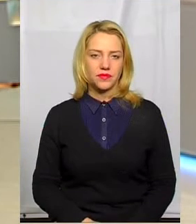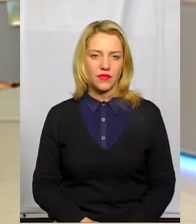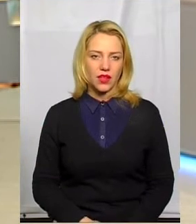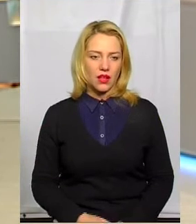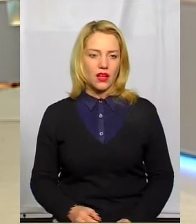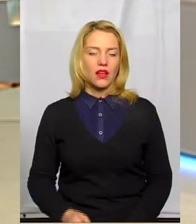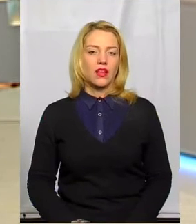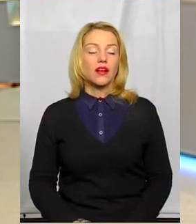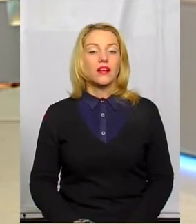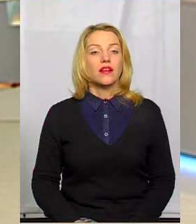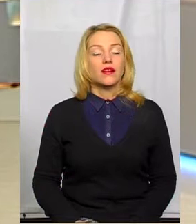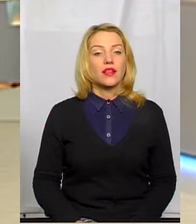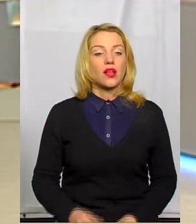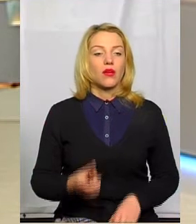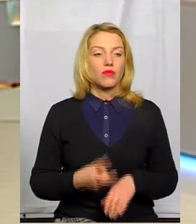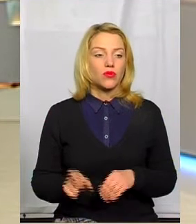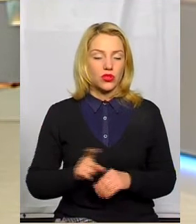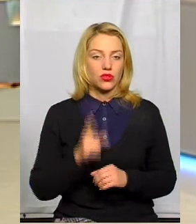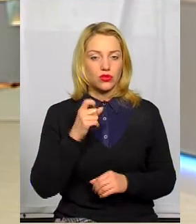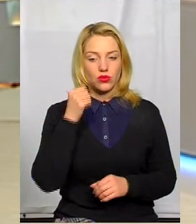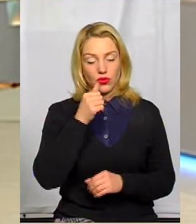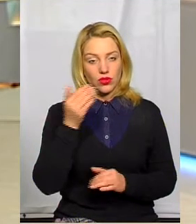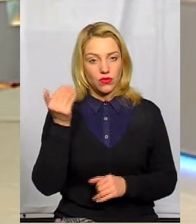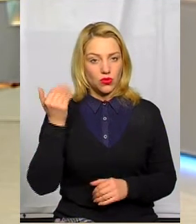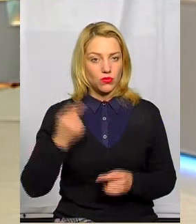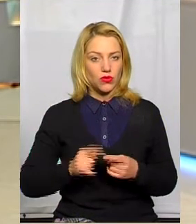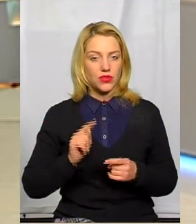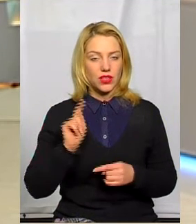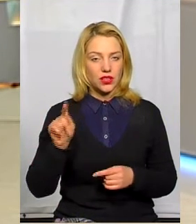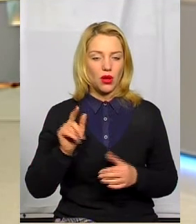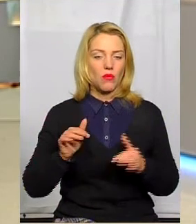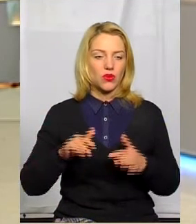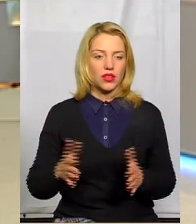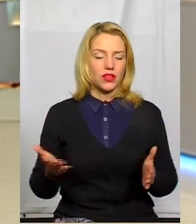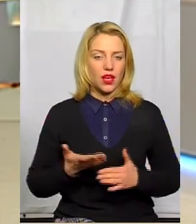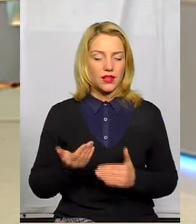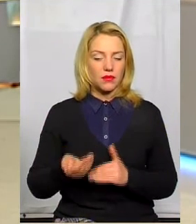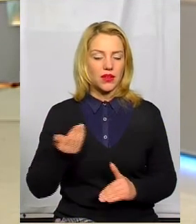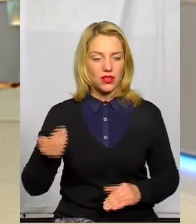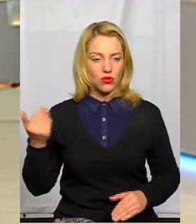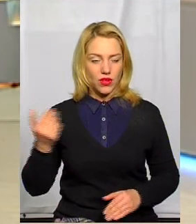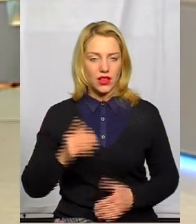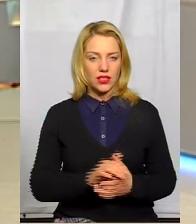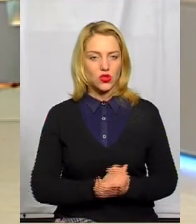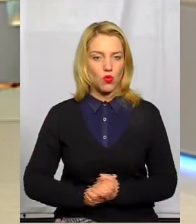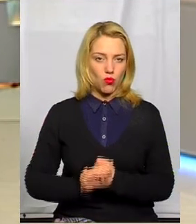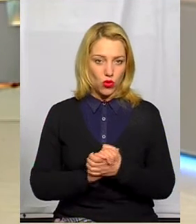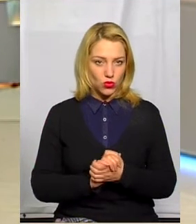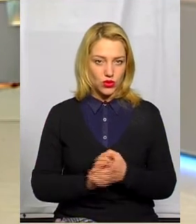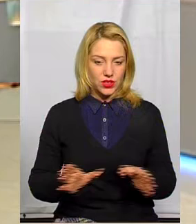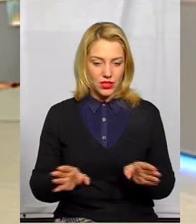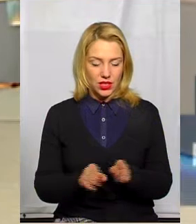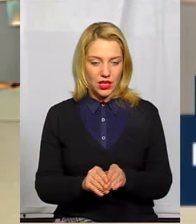Пане Миколо, от понад століття тому у тих подіях, які передували Соборності і, власне,